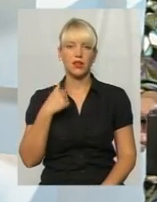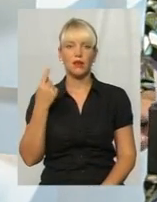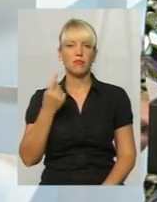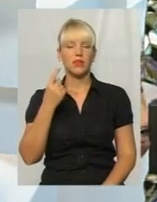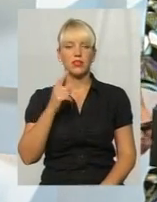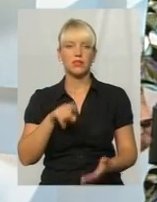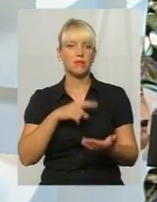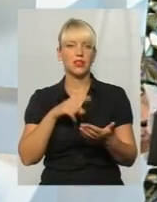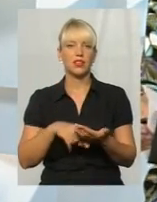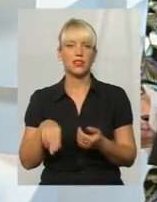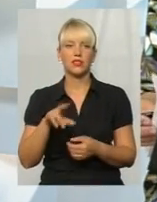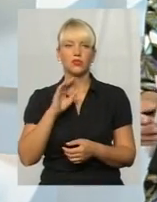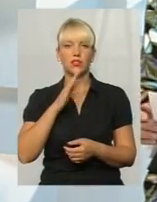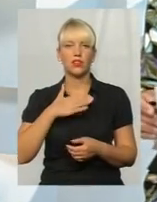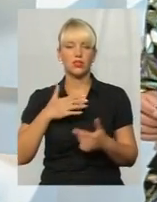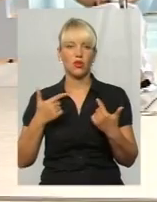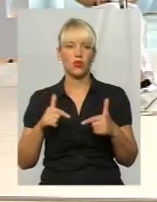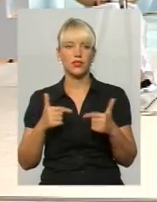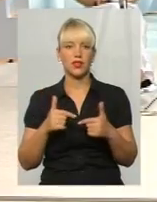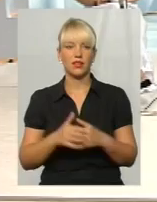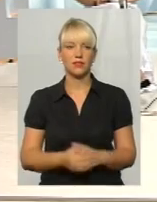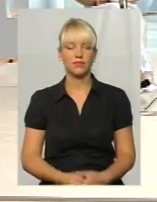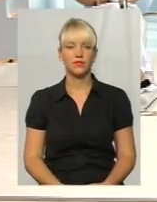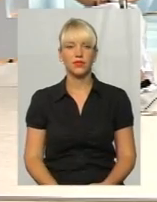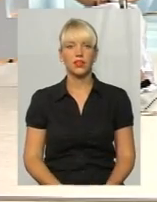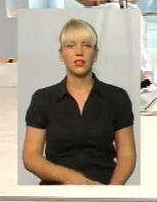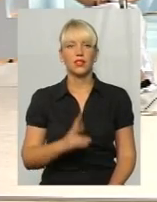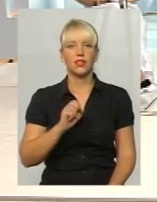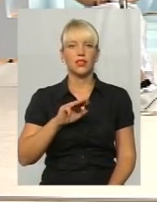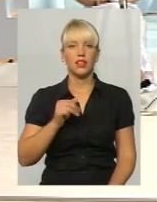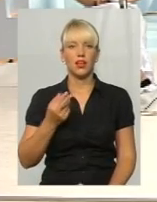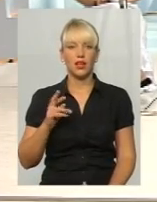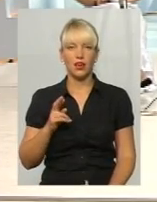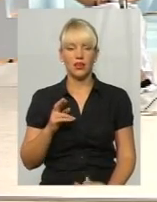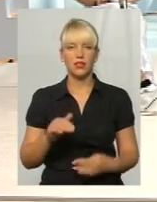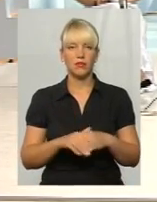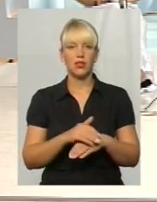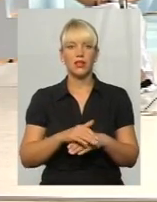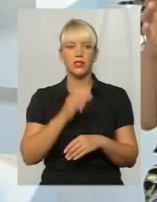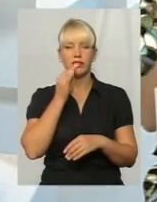все-таки до наших гостей. Пані Наталія, скажіть, будь ласка,